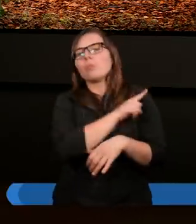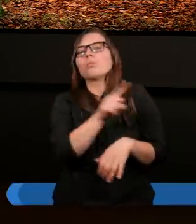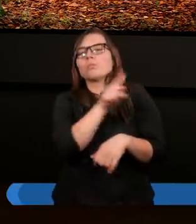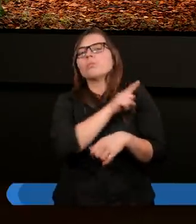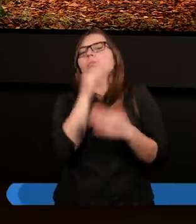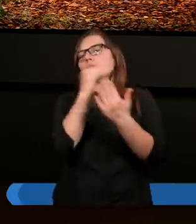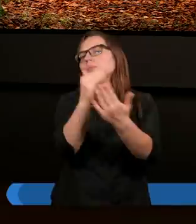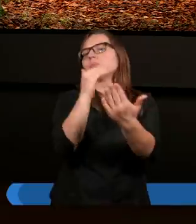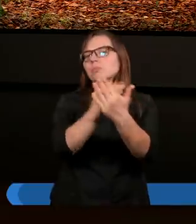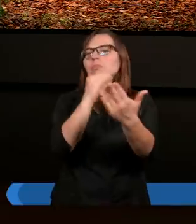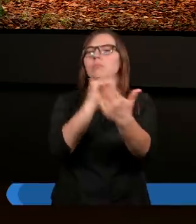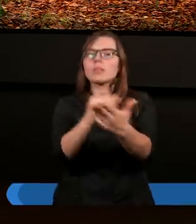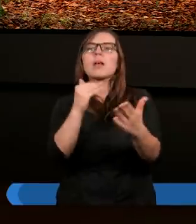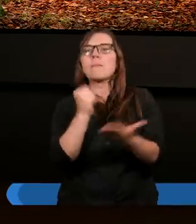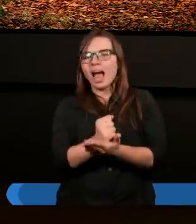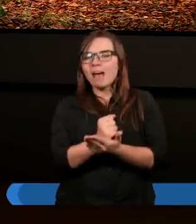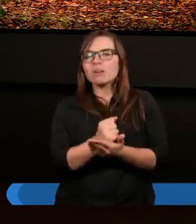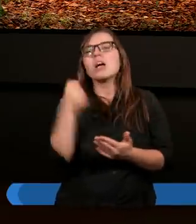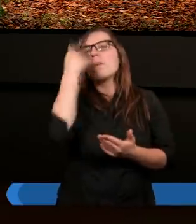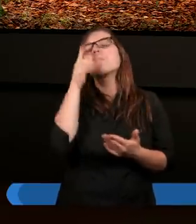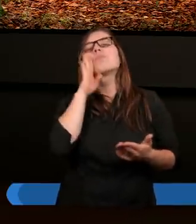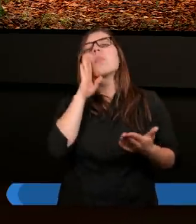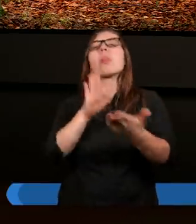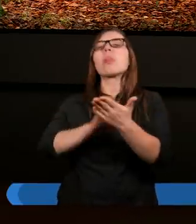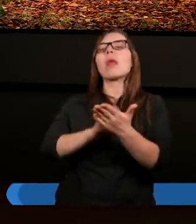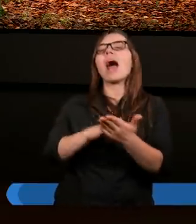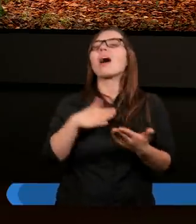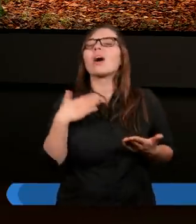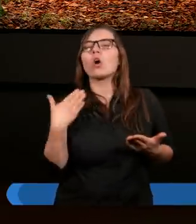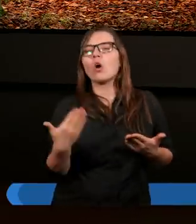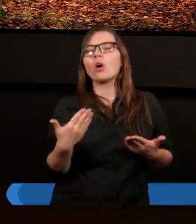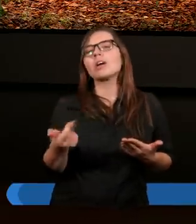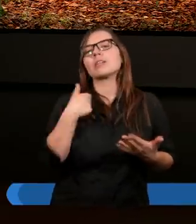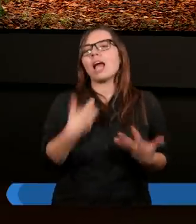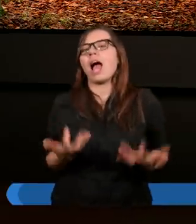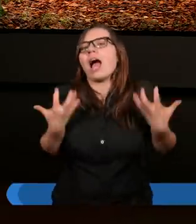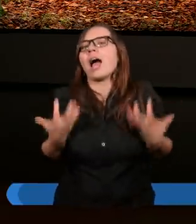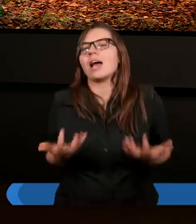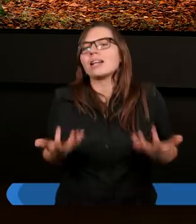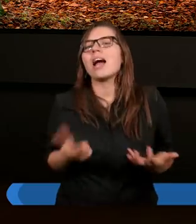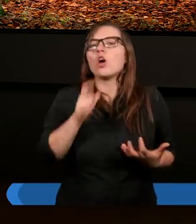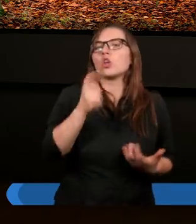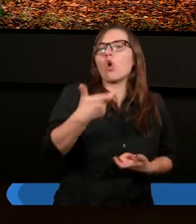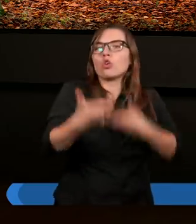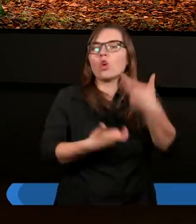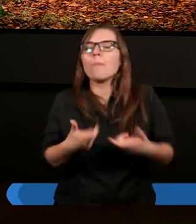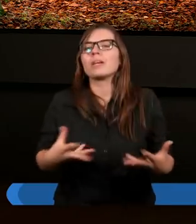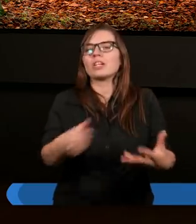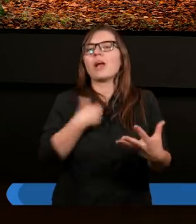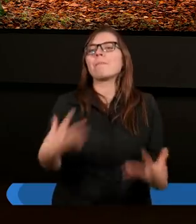z myślą o nagrodzie. Właśnie ja chcę zrobić coś, żeby